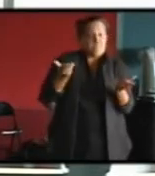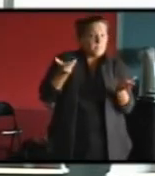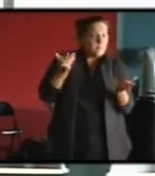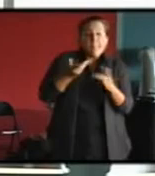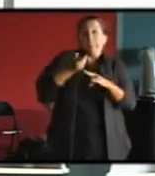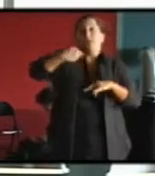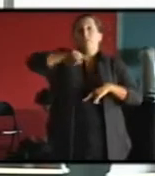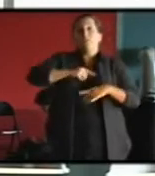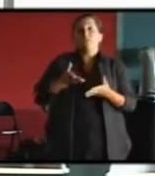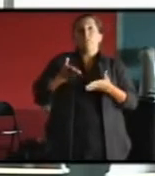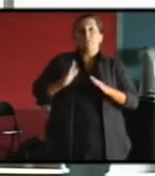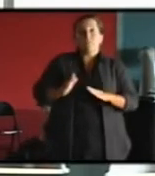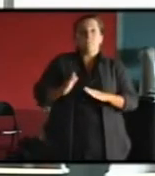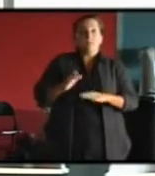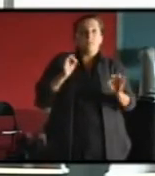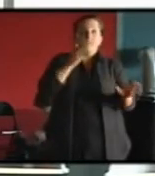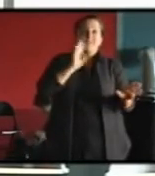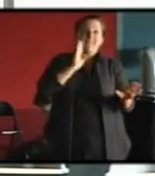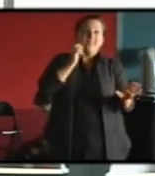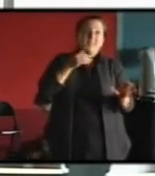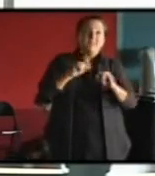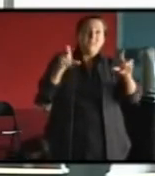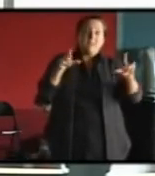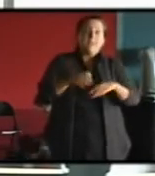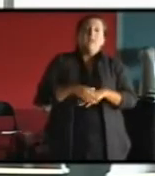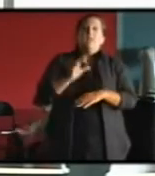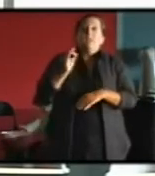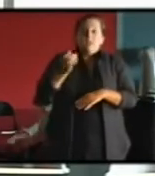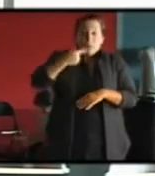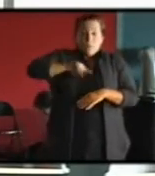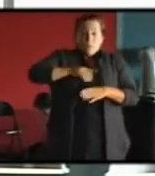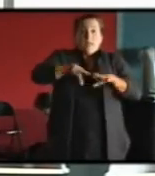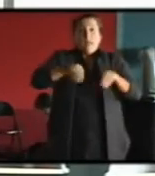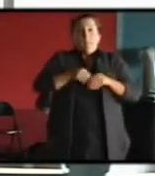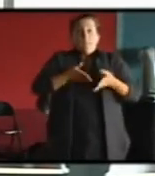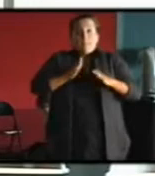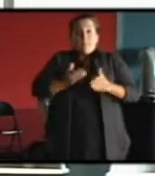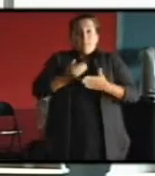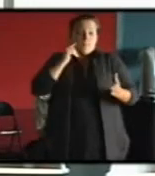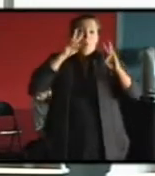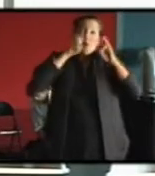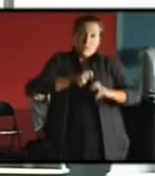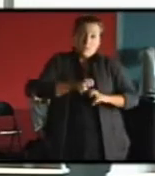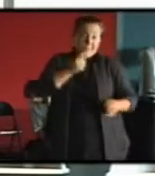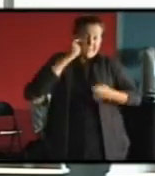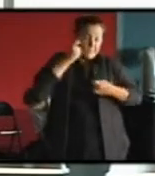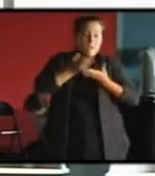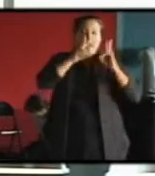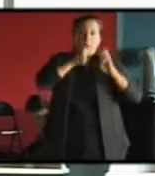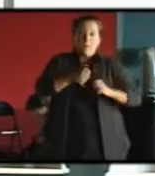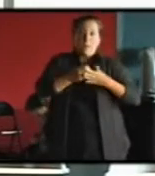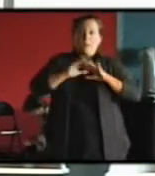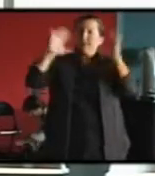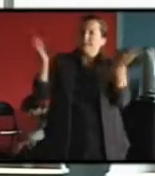décidé, il faudrait, voilà, on a décidé de lancer une étude sur, à partir de